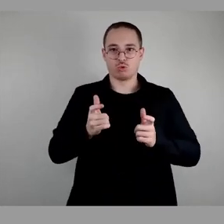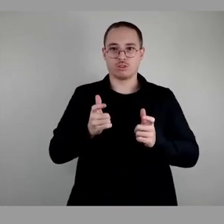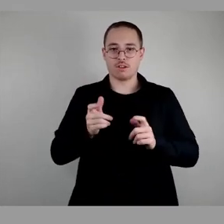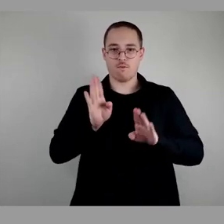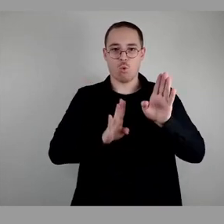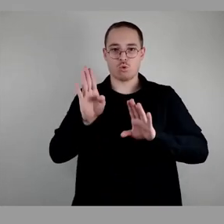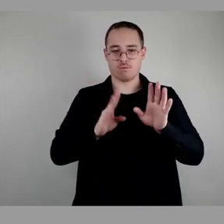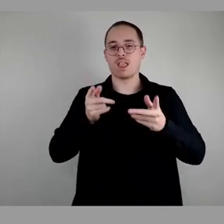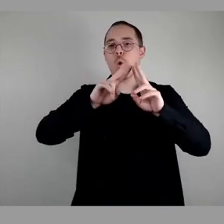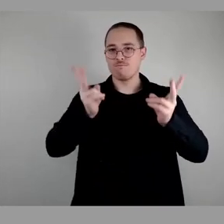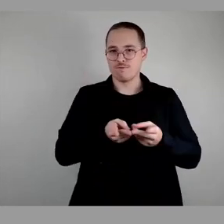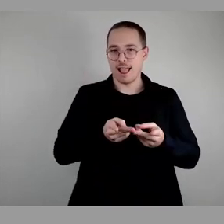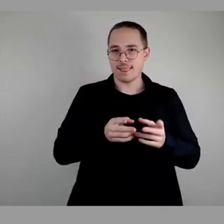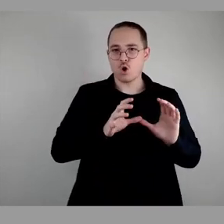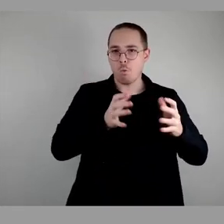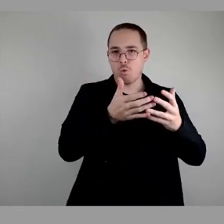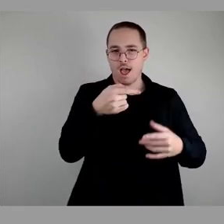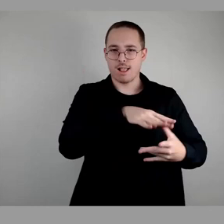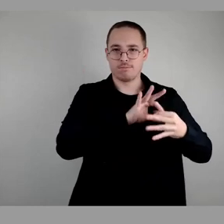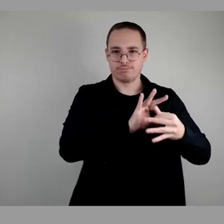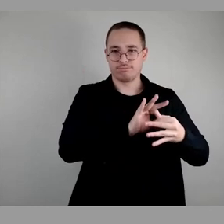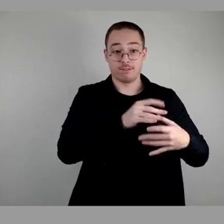Wer dem folgen möchte, den bitte ich jetzt ums Stimmzeichen.